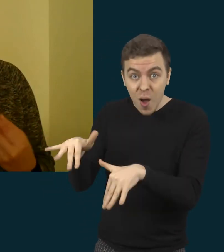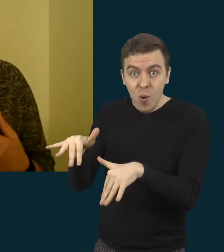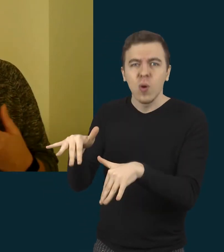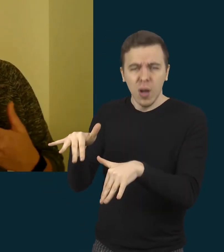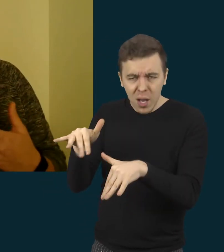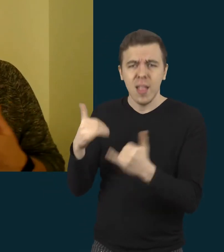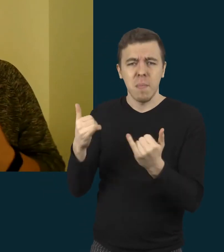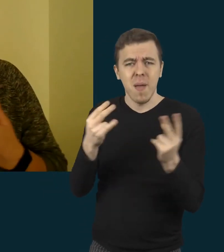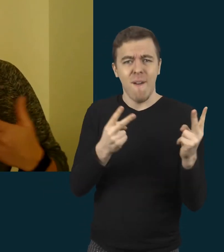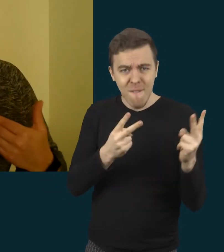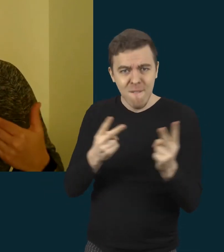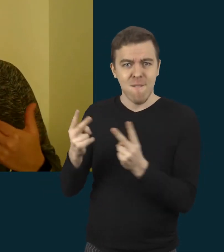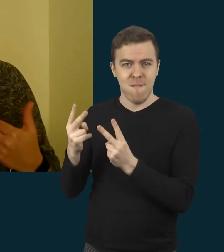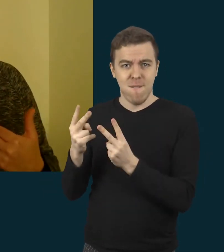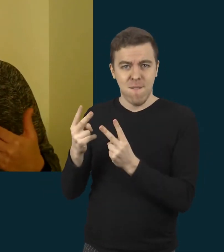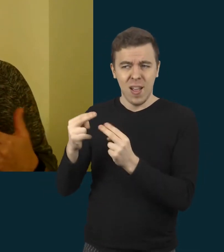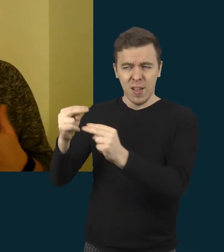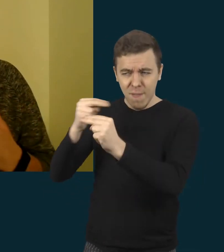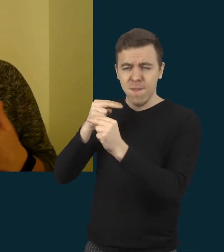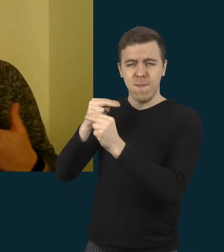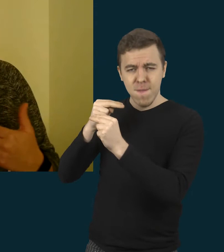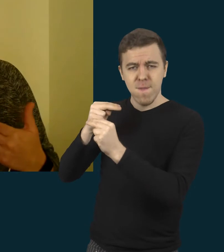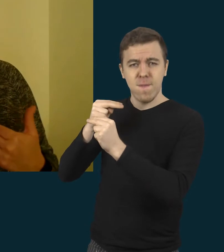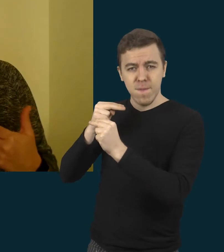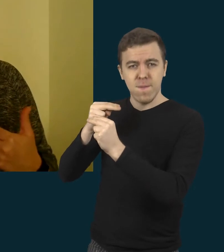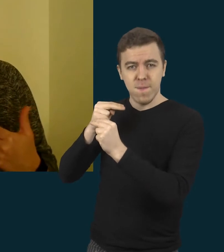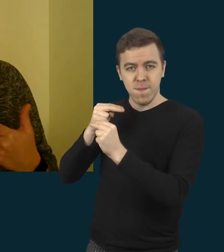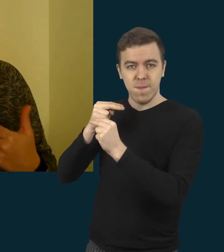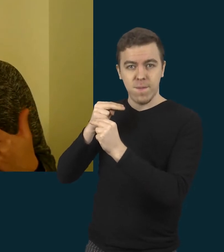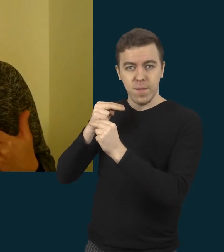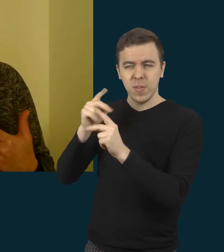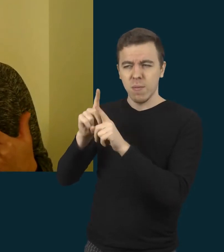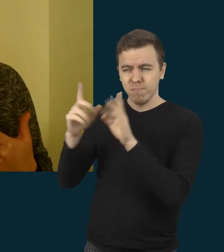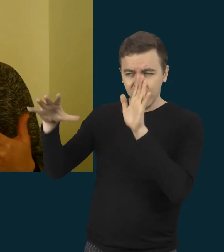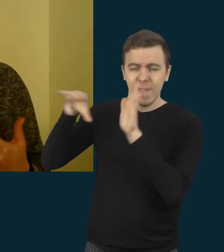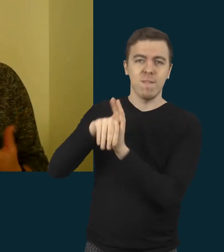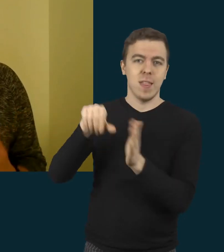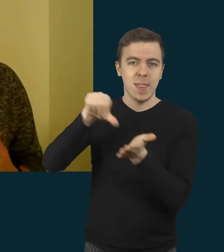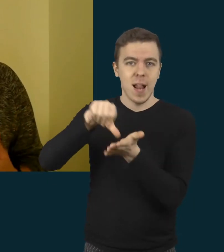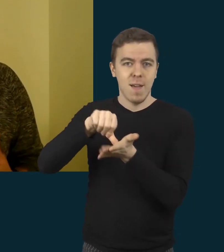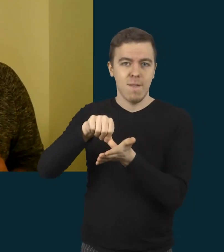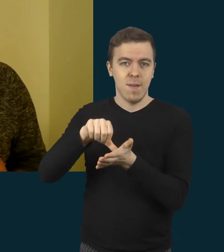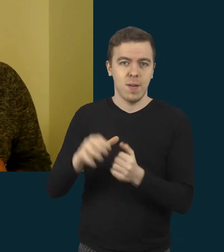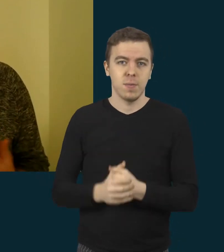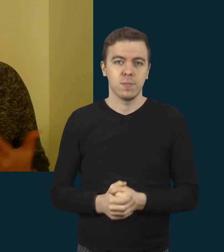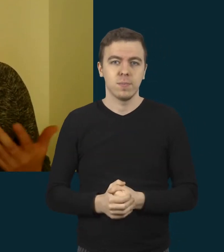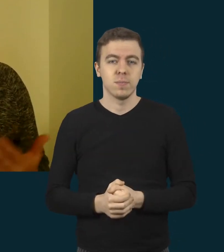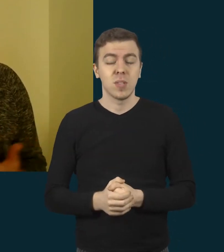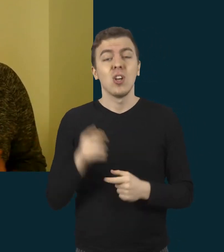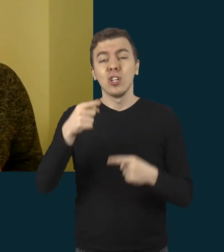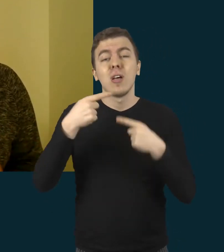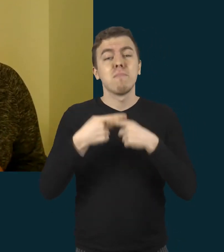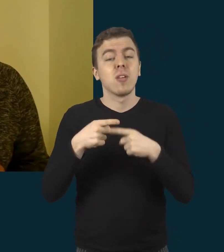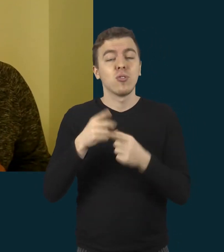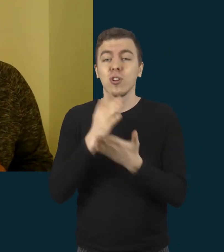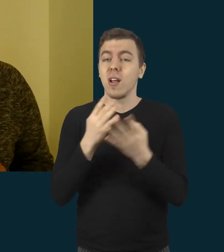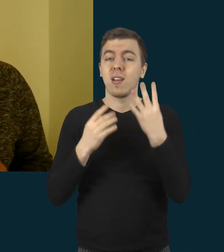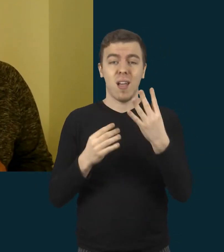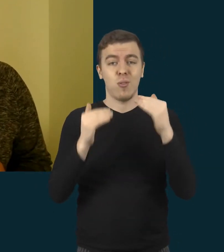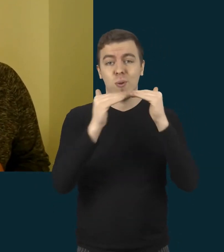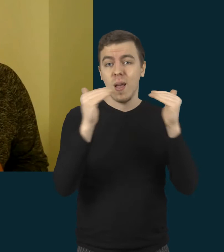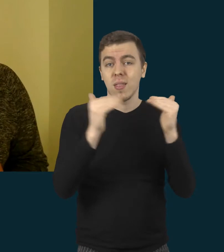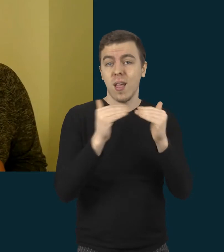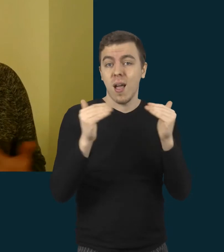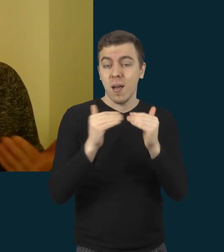ilgesnio dėmesio išlaikymą ir kad vaikas įsitrauktų į tai. Šito metodo yra keturi etapai,